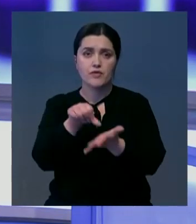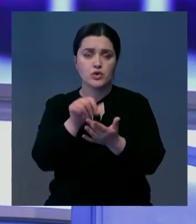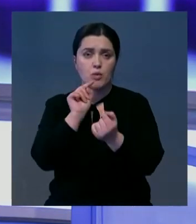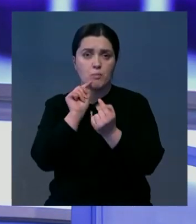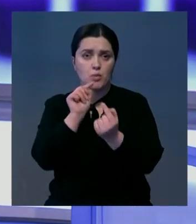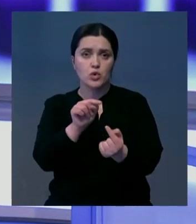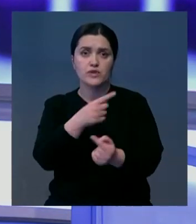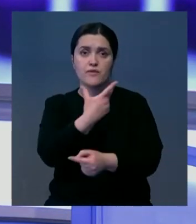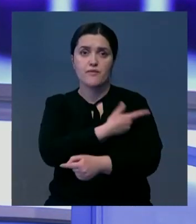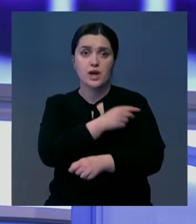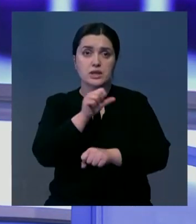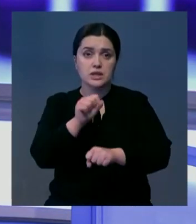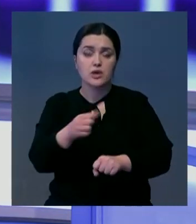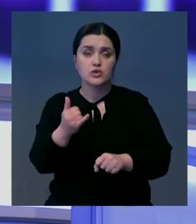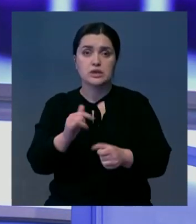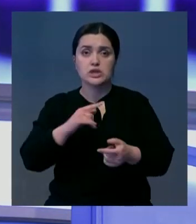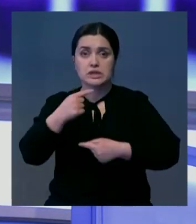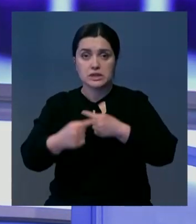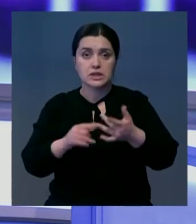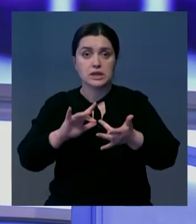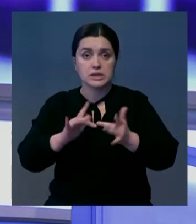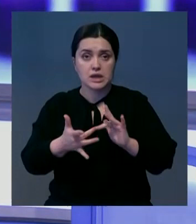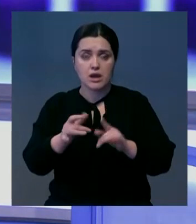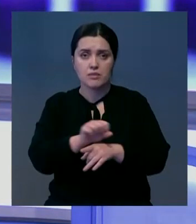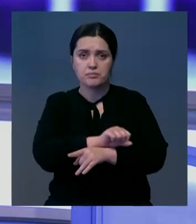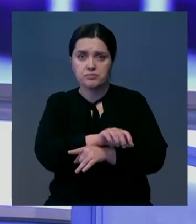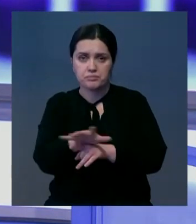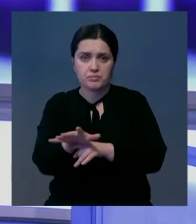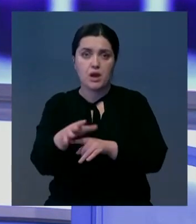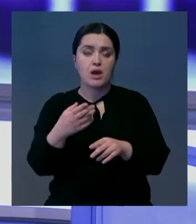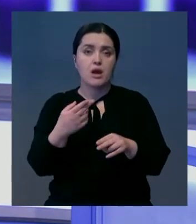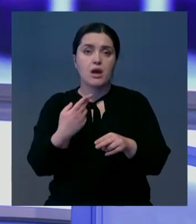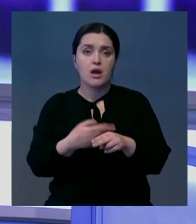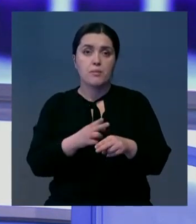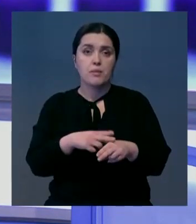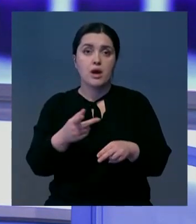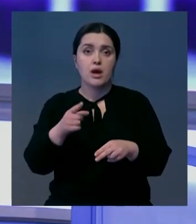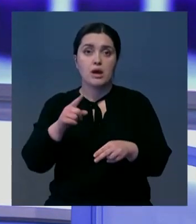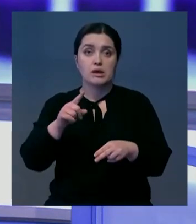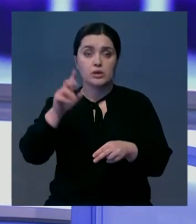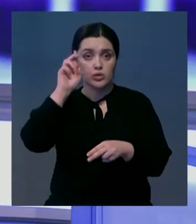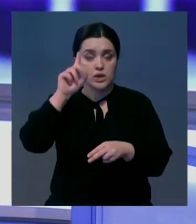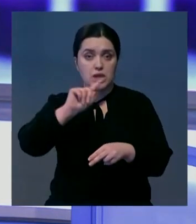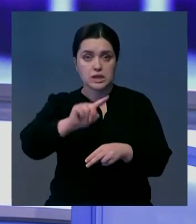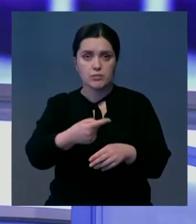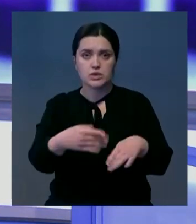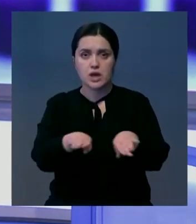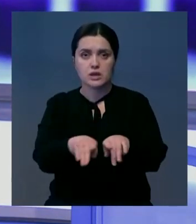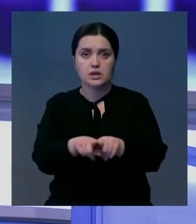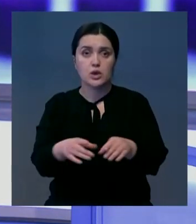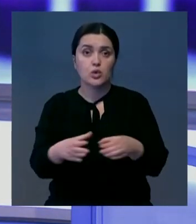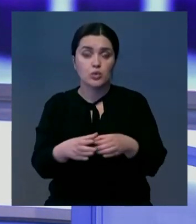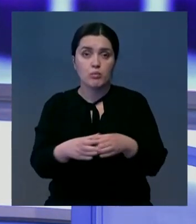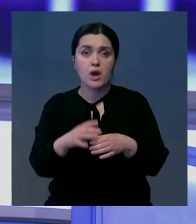вакцинации, затеяли в соцсетях масштабную кампанию по дезинформации и саботажу. Государство требует закрыть такие группы, а вот